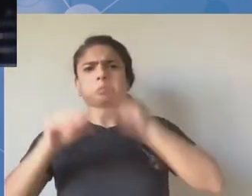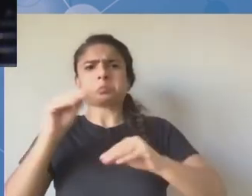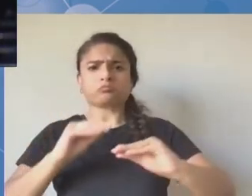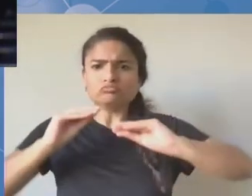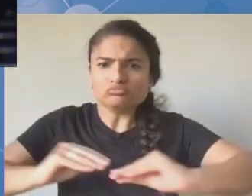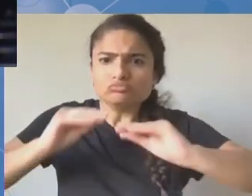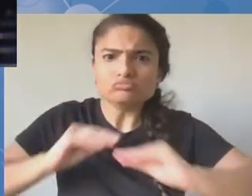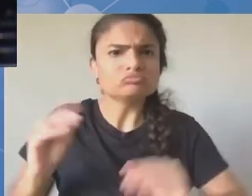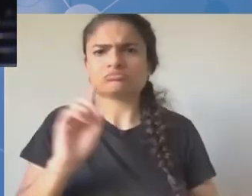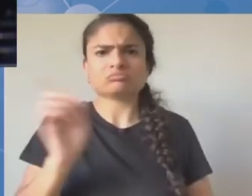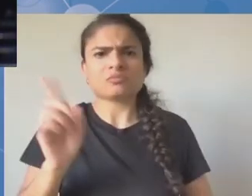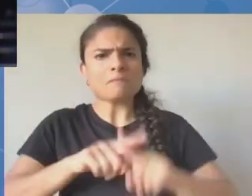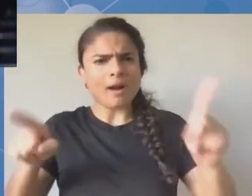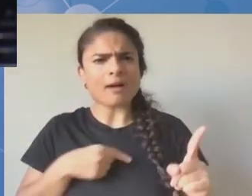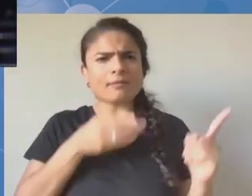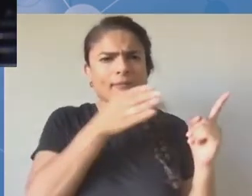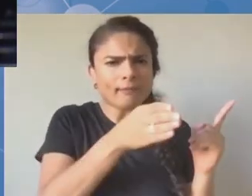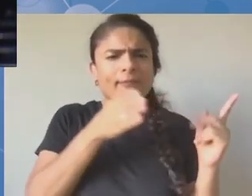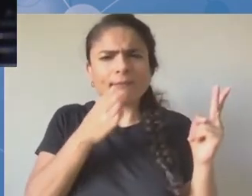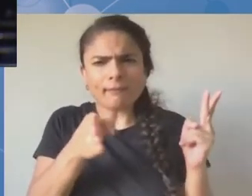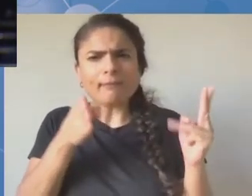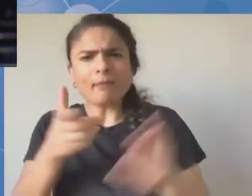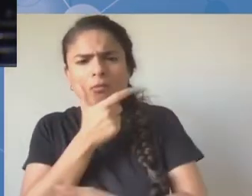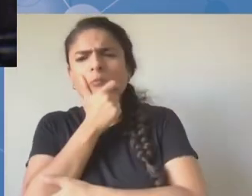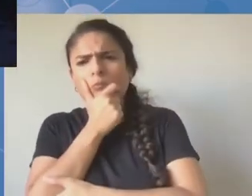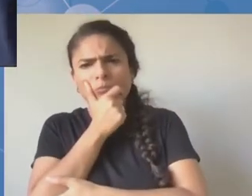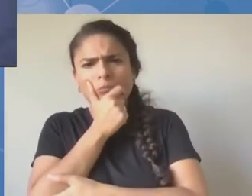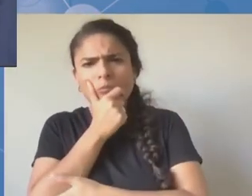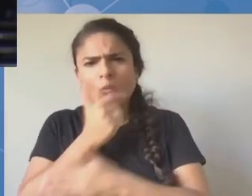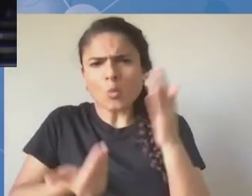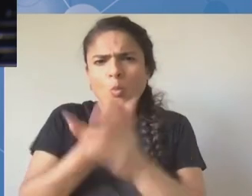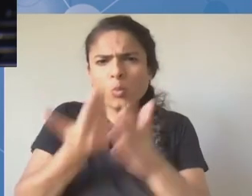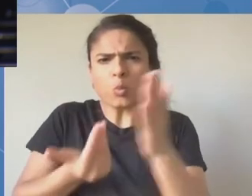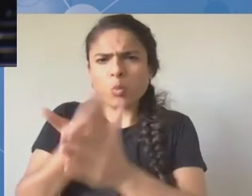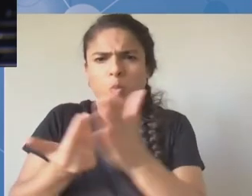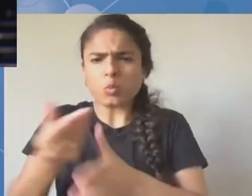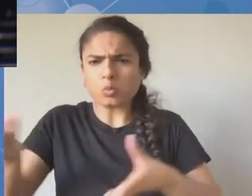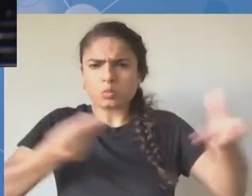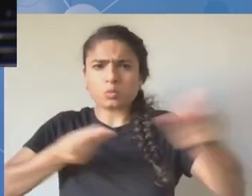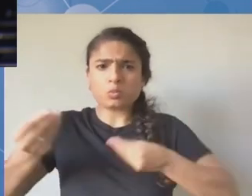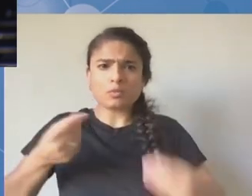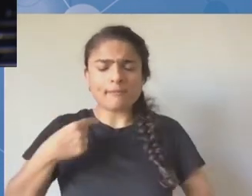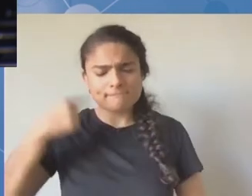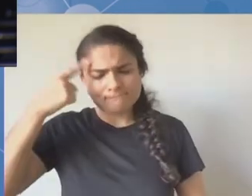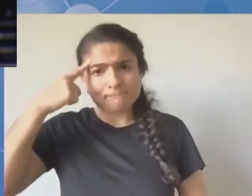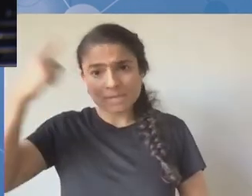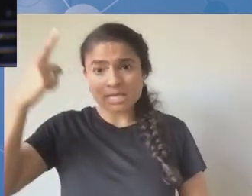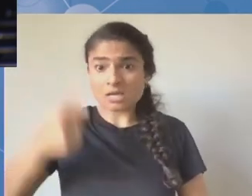propozycję. Jeżeli chcemy regulować lepiej to, co dzieje się w internecie,